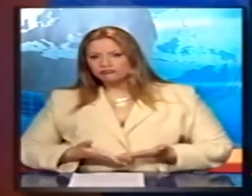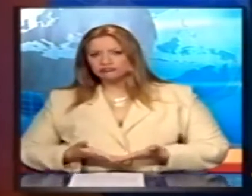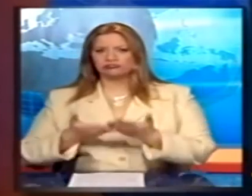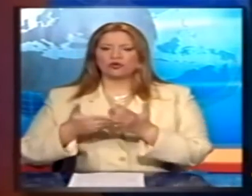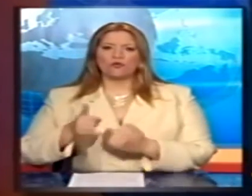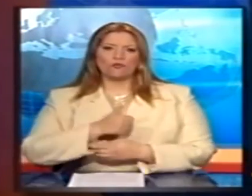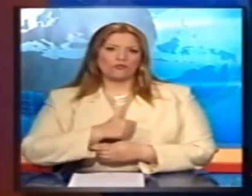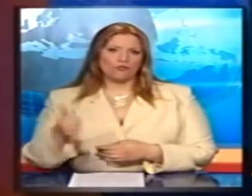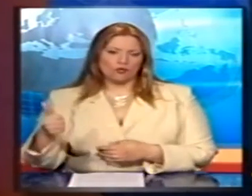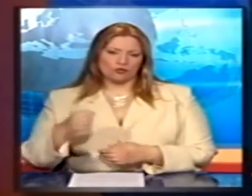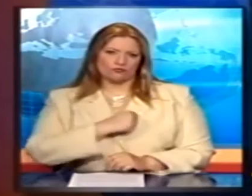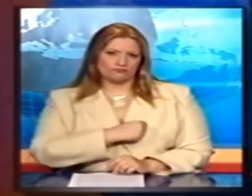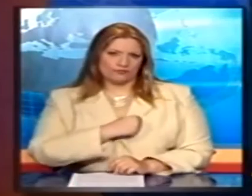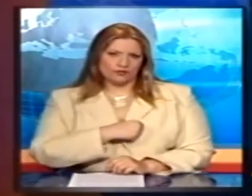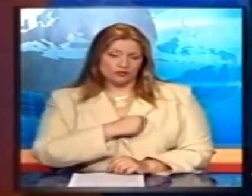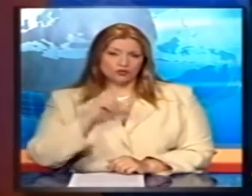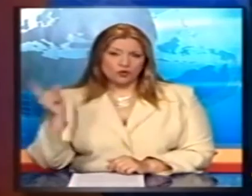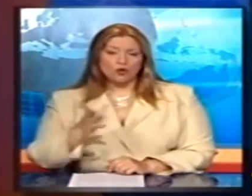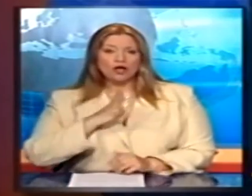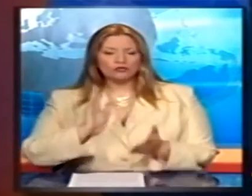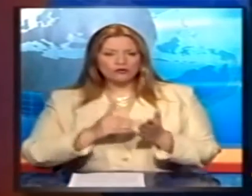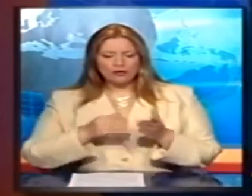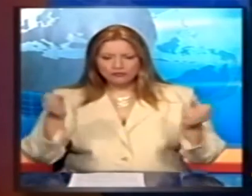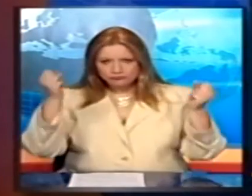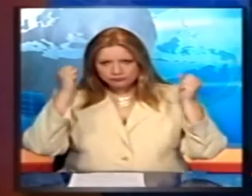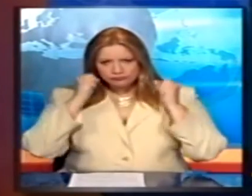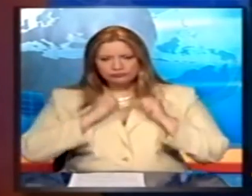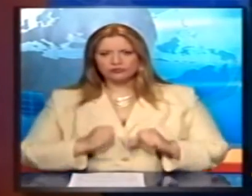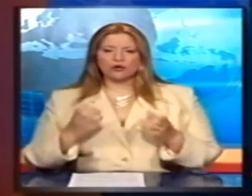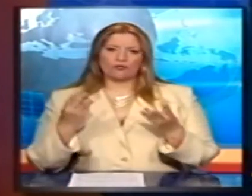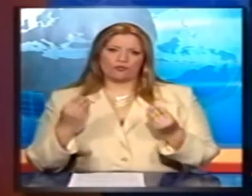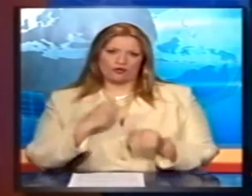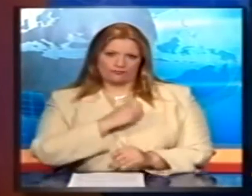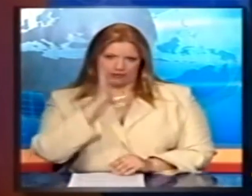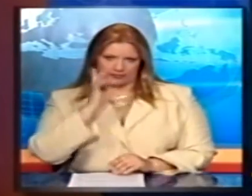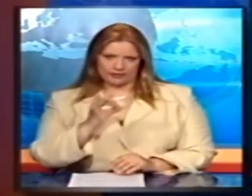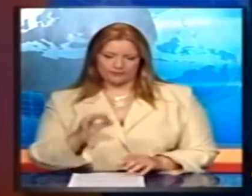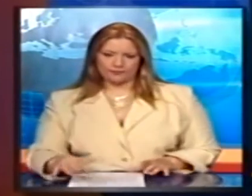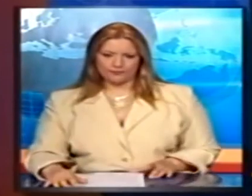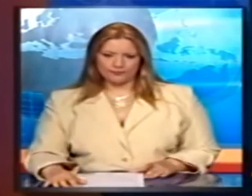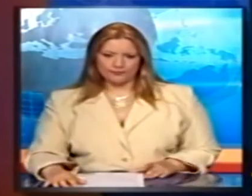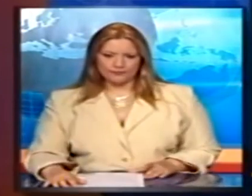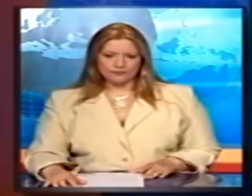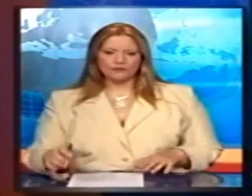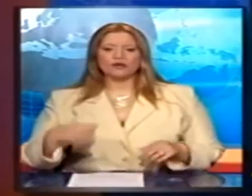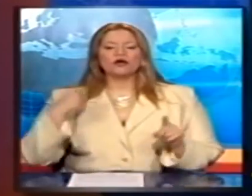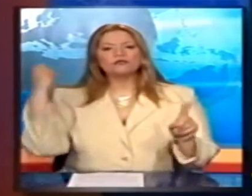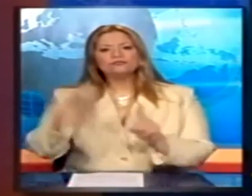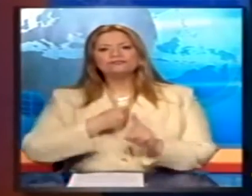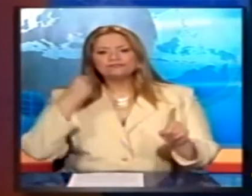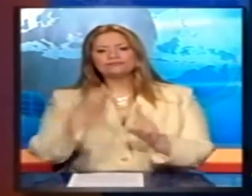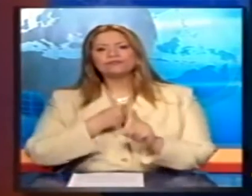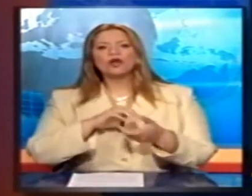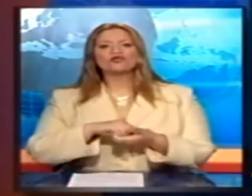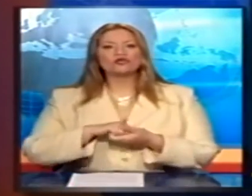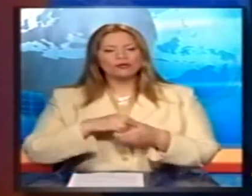πιο ισχυρά καρφιά από αυτά που έβαλε ο ύφος του στον προμηθέα στο βράχο Ένα συνεχή και έντονο αγώνα ετοιμάζουν τα